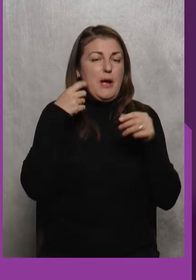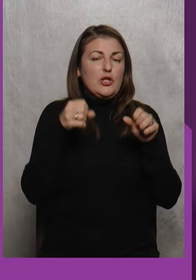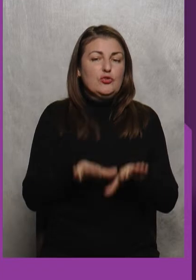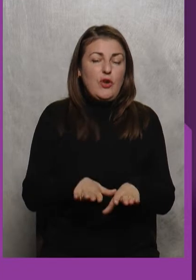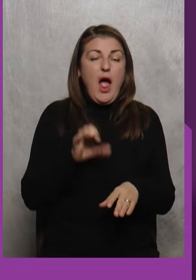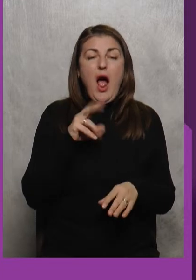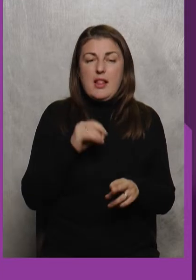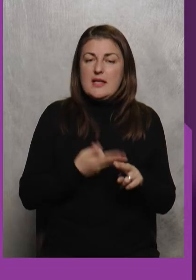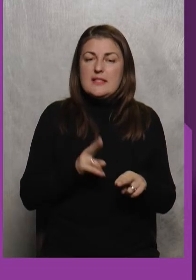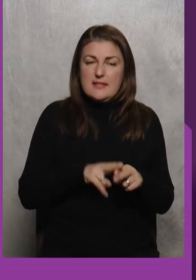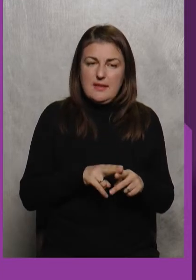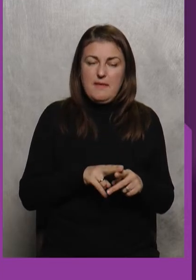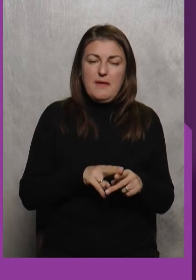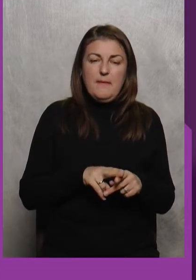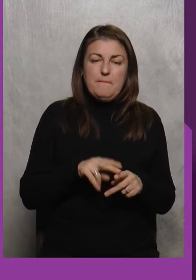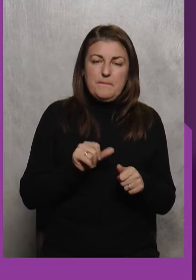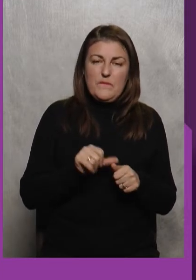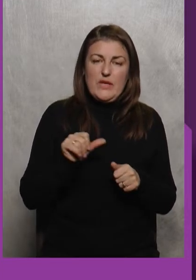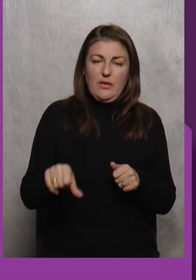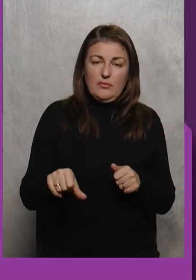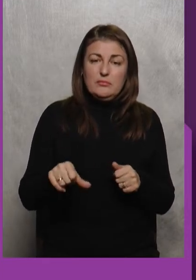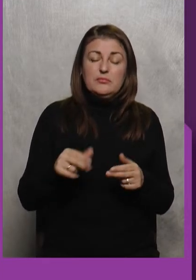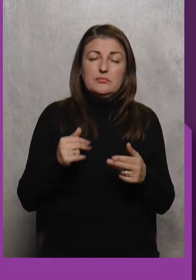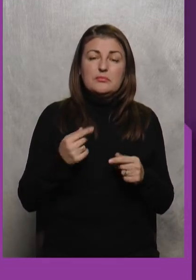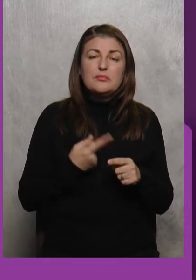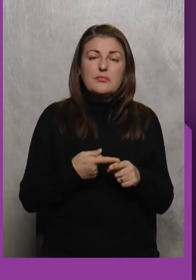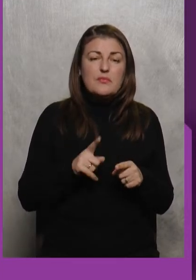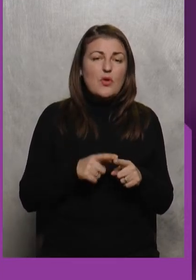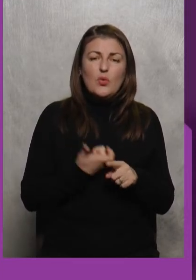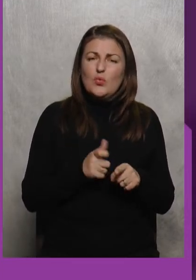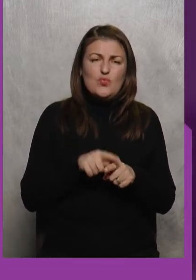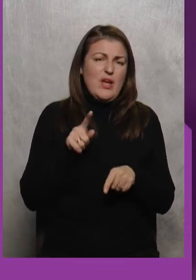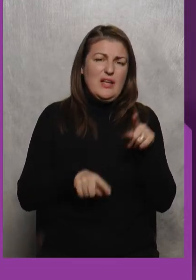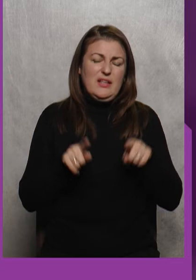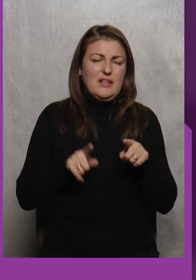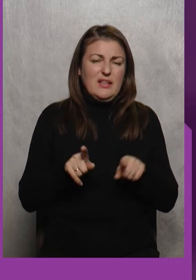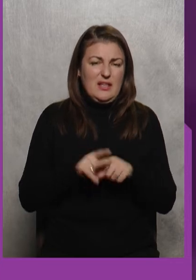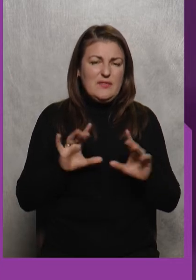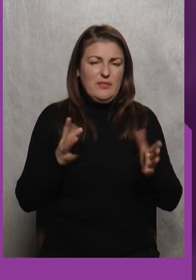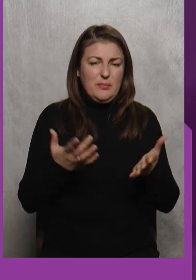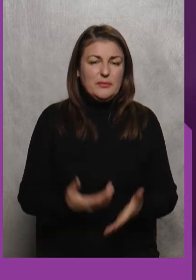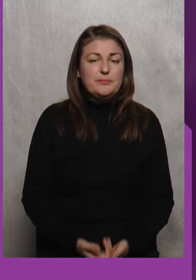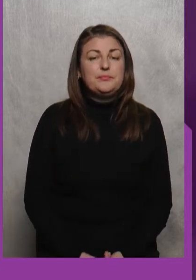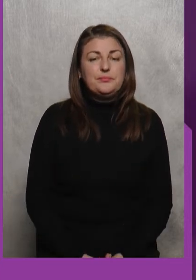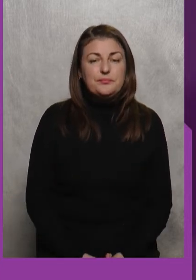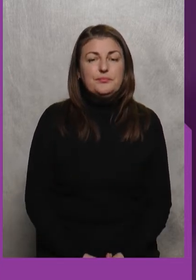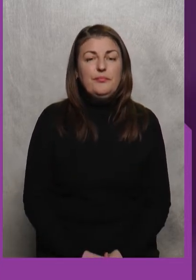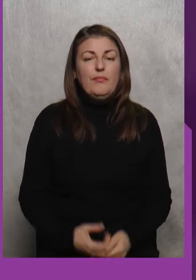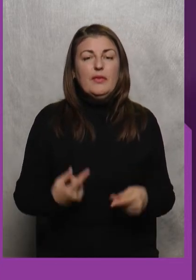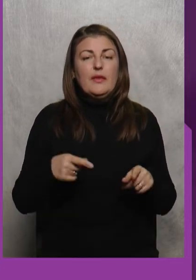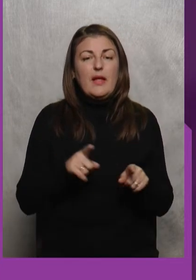Але Це Виняткове Виняткове Оціональне Рідкі Слови Так Знову